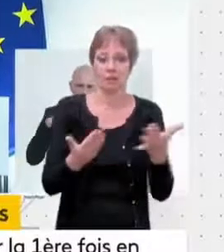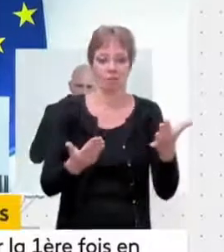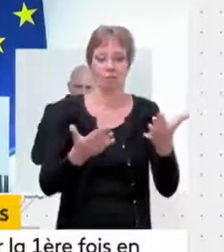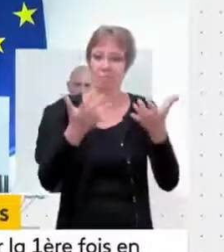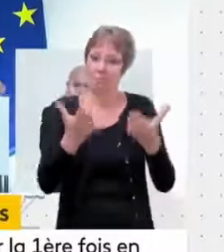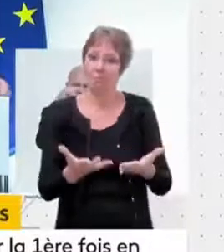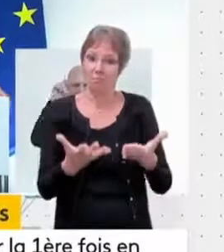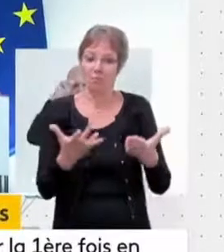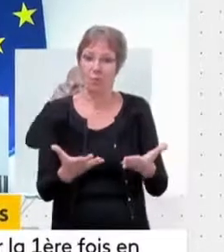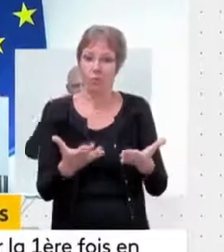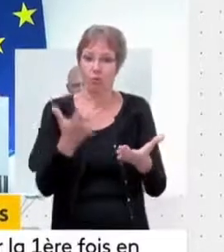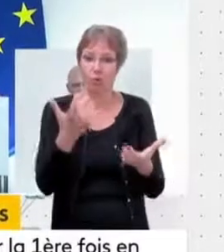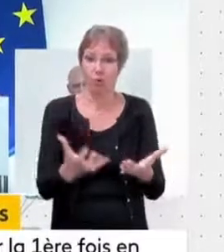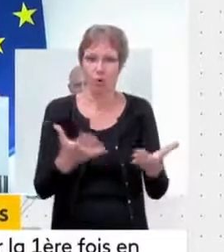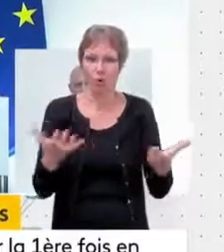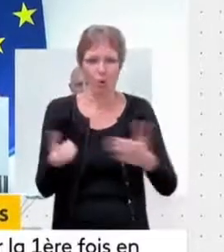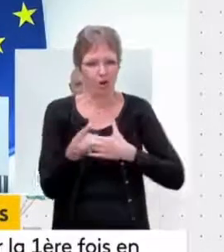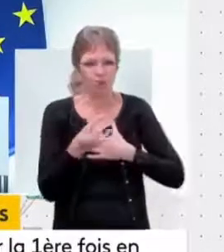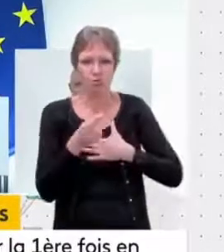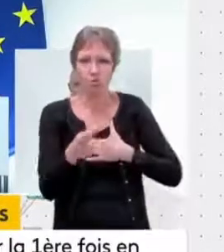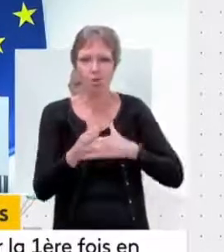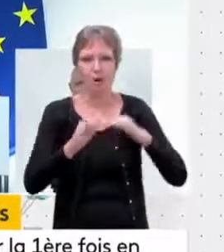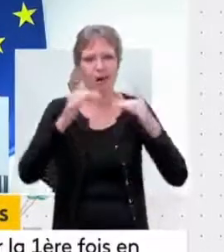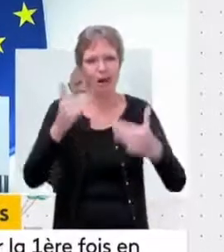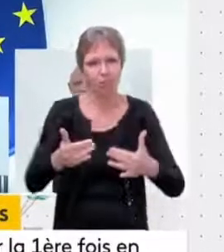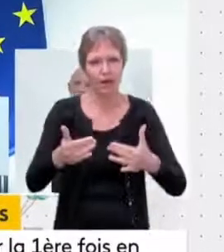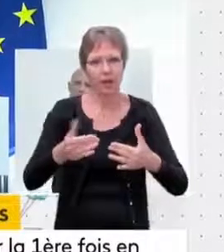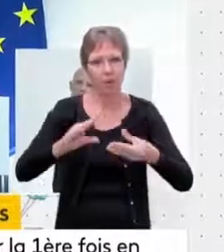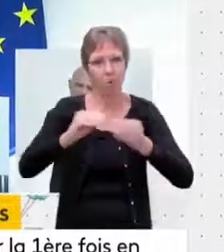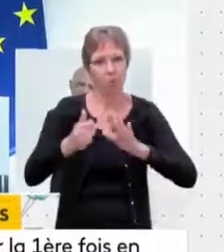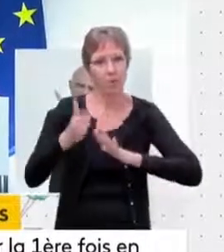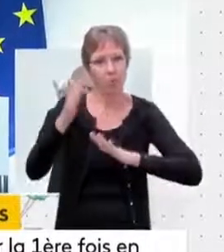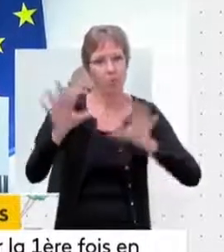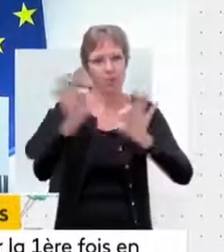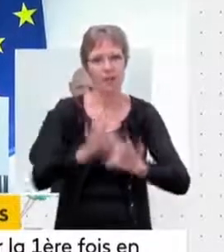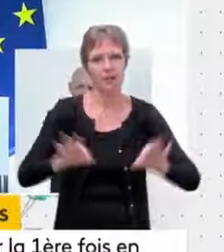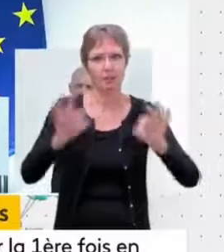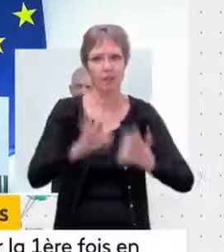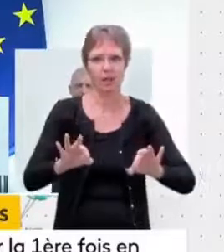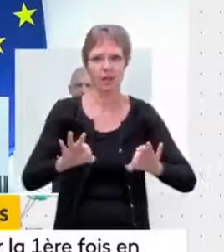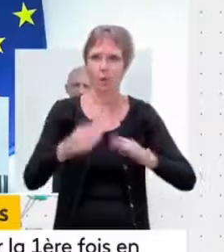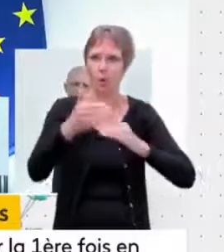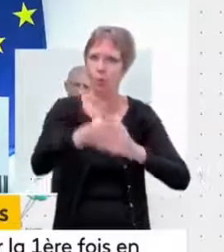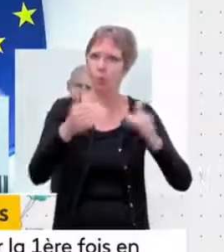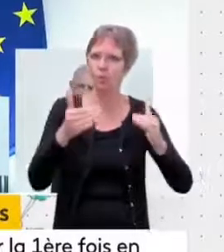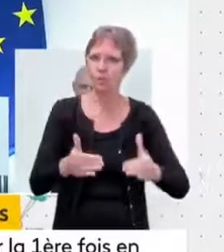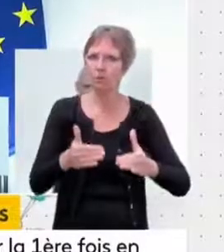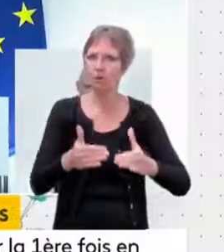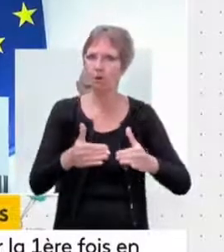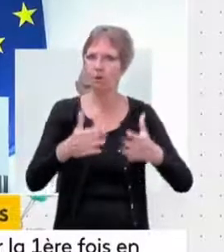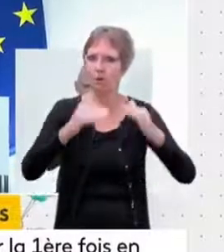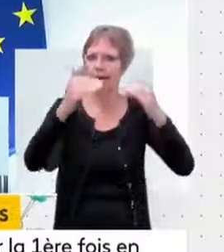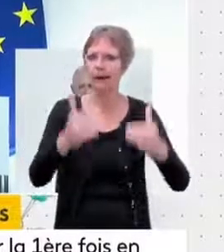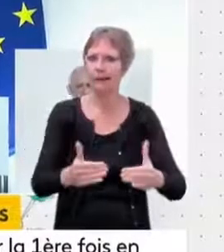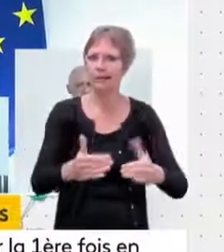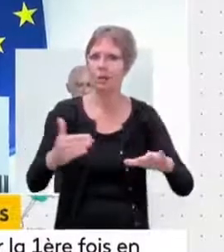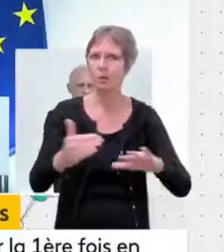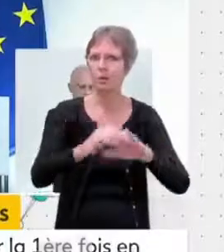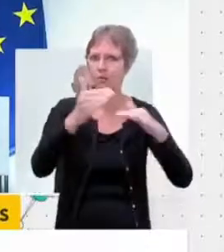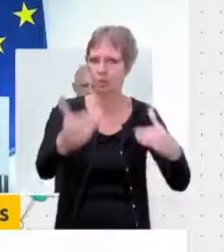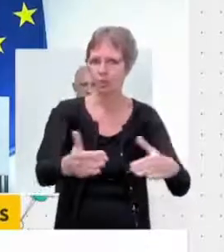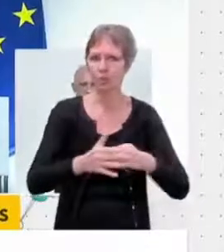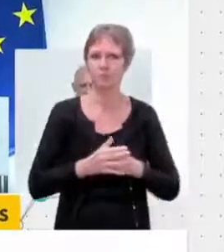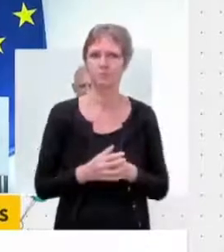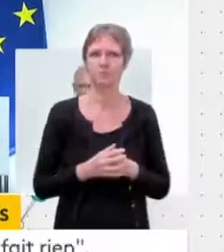voudrions nous assurer qu'il n aura pas de retard dans cette phase importante nécessaire qui va être celle du